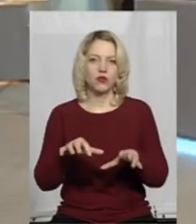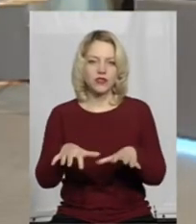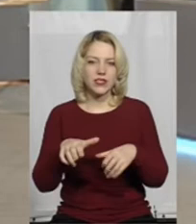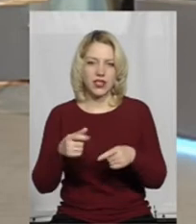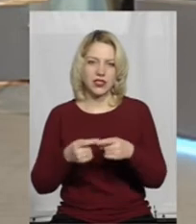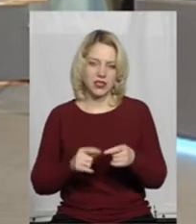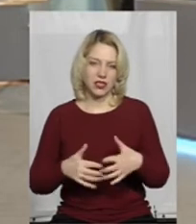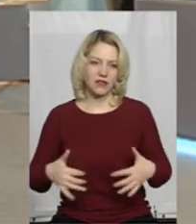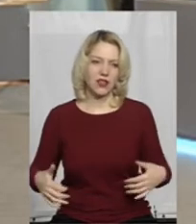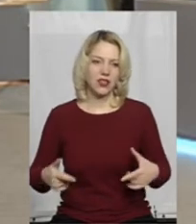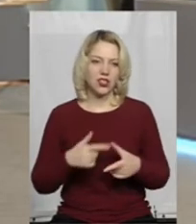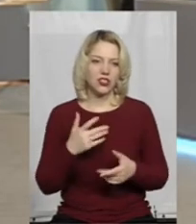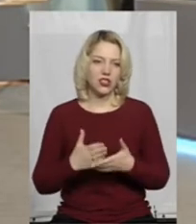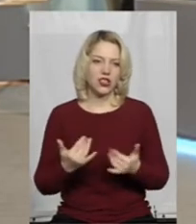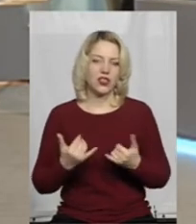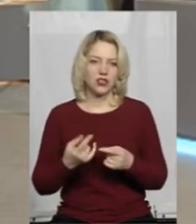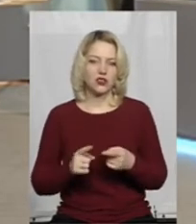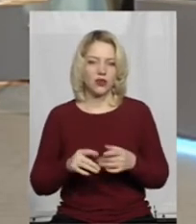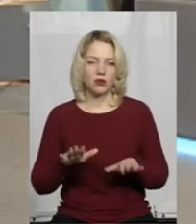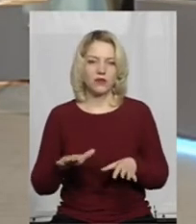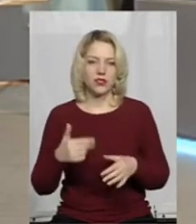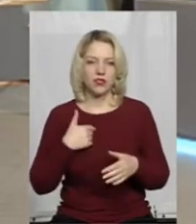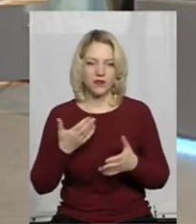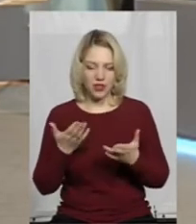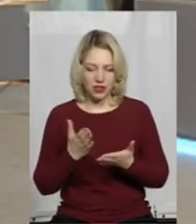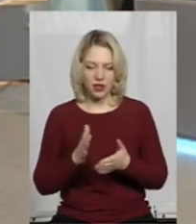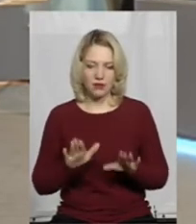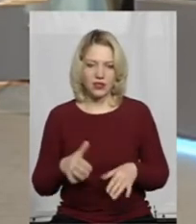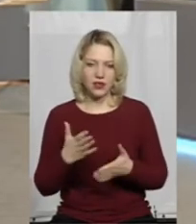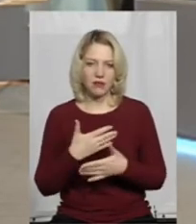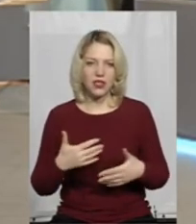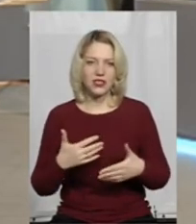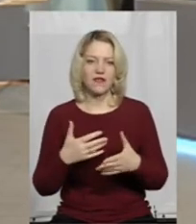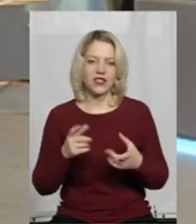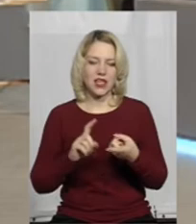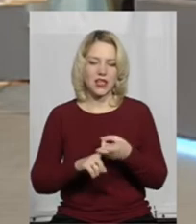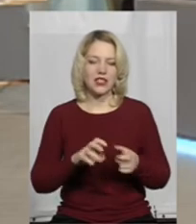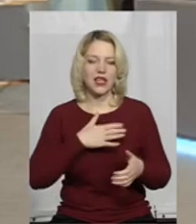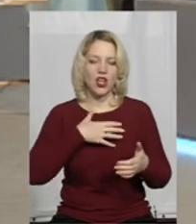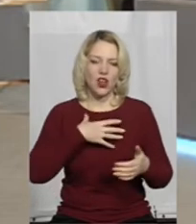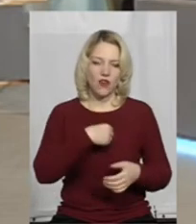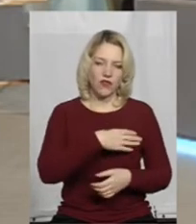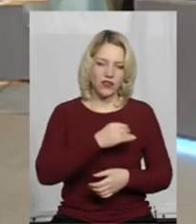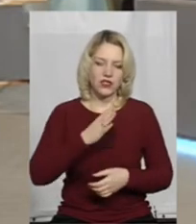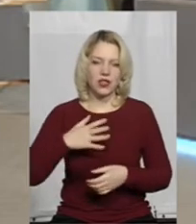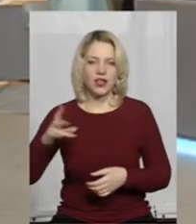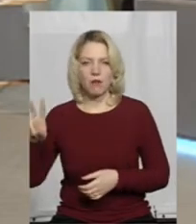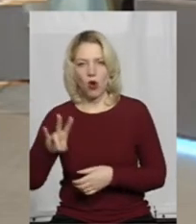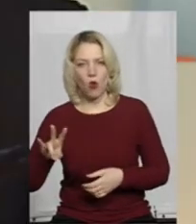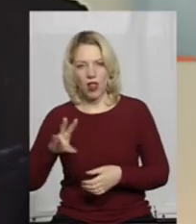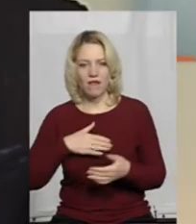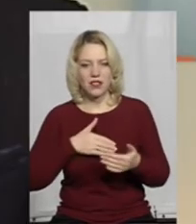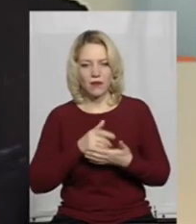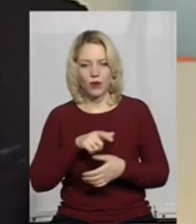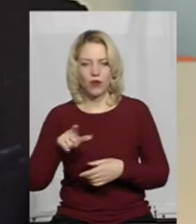тварин? Чи є для цього місця? Є місце, ми зв'язалися з львівськими, з миколаївськими волонтерами. Вони займаються